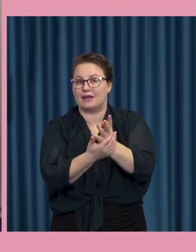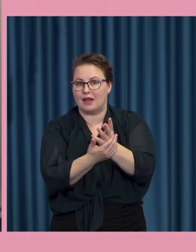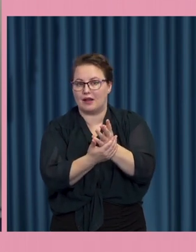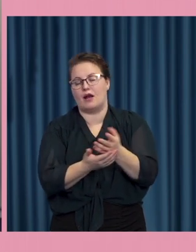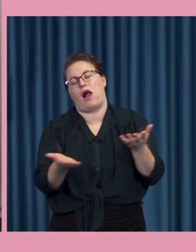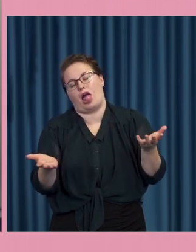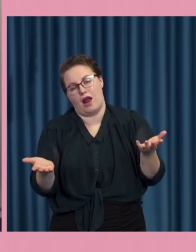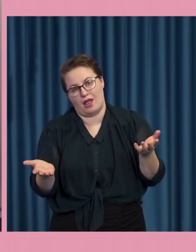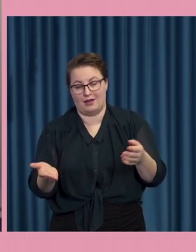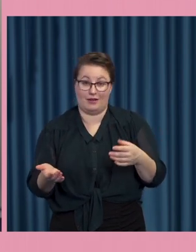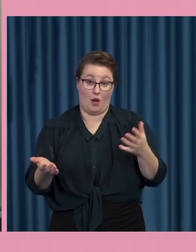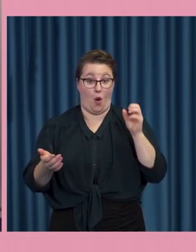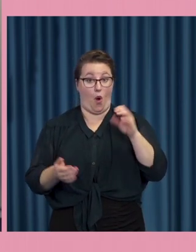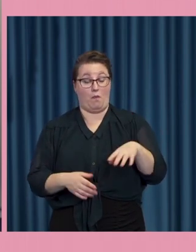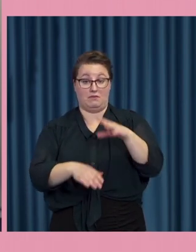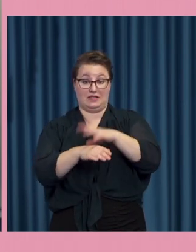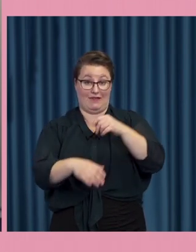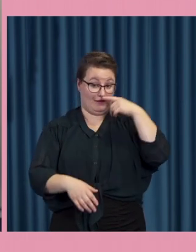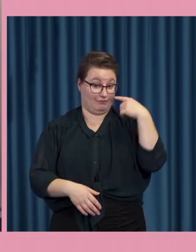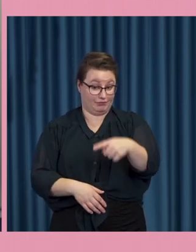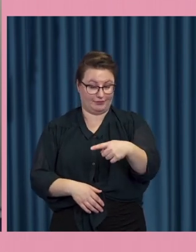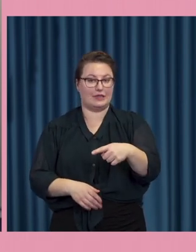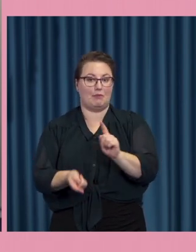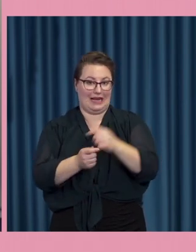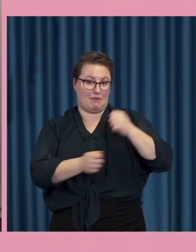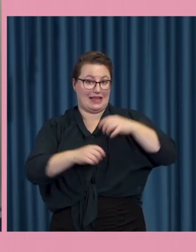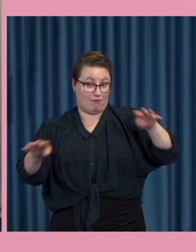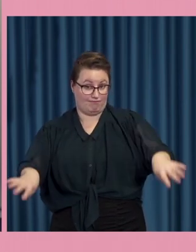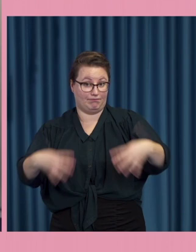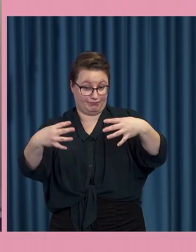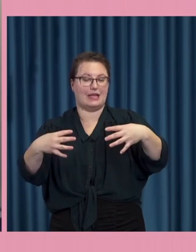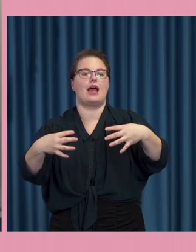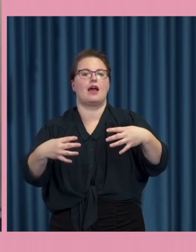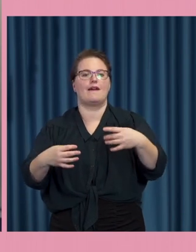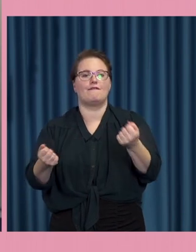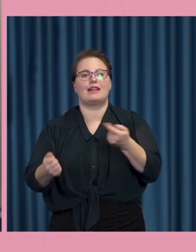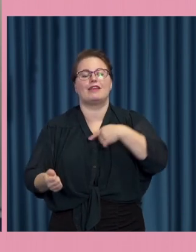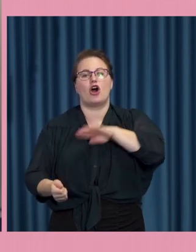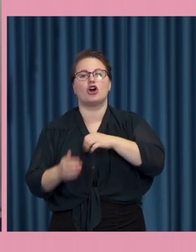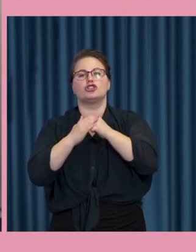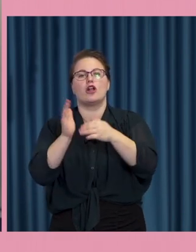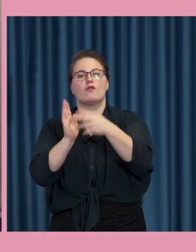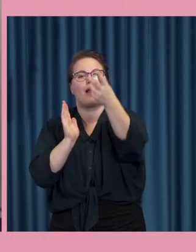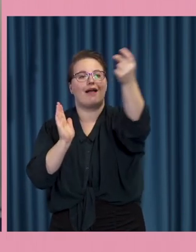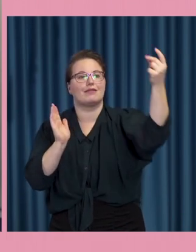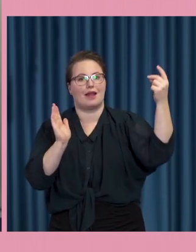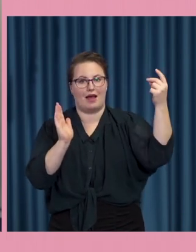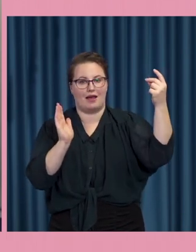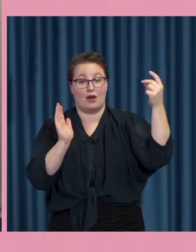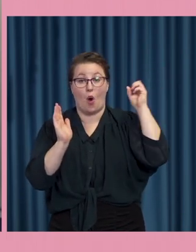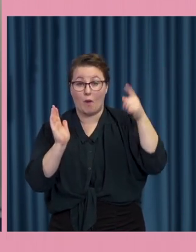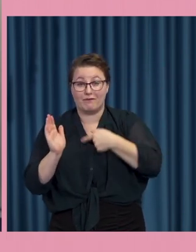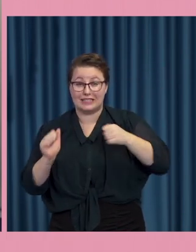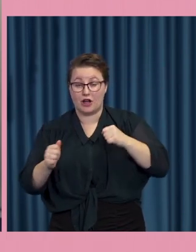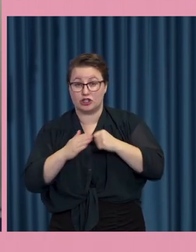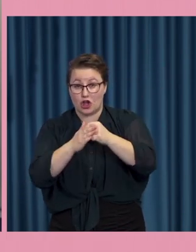Sverige åka ut för en militär konflikt är det ju oerhört viktigt att vi får stöd av andra länder och då måste utfolkningen i de länderna